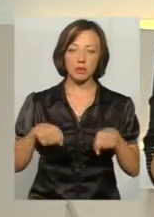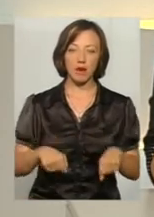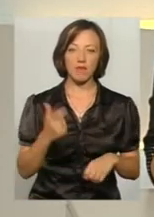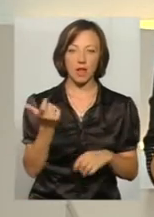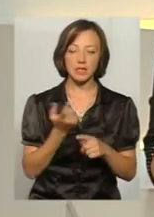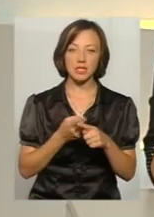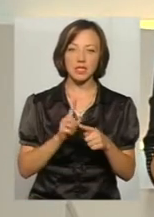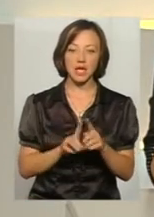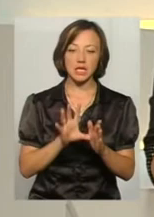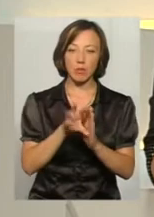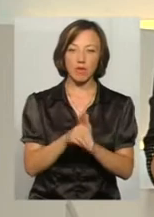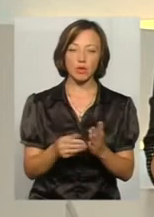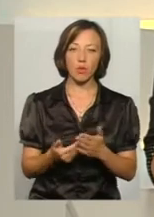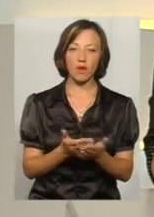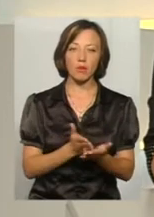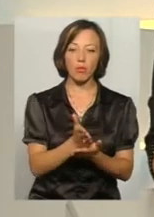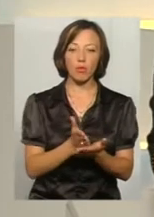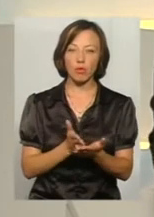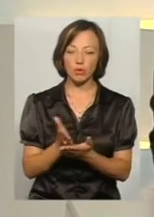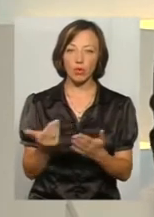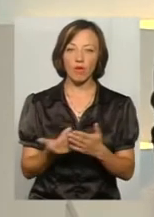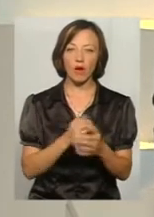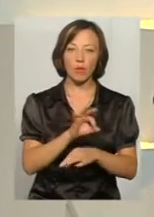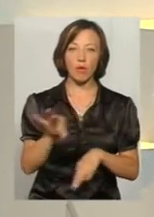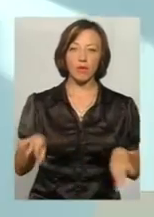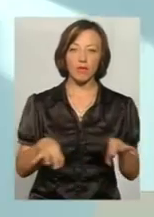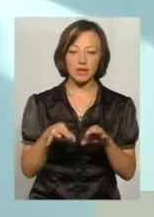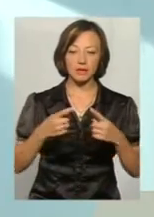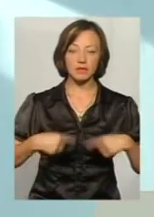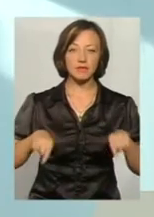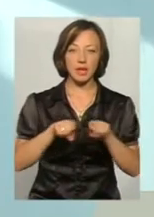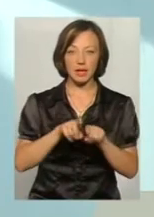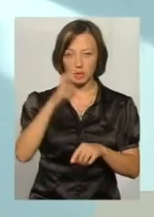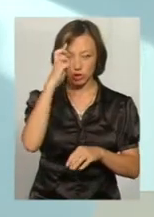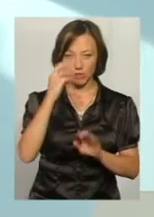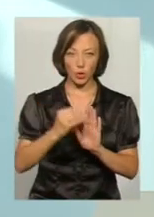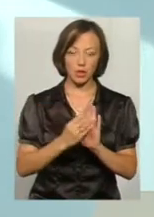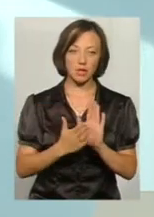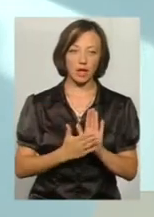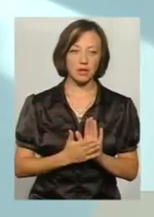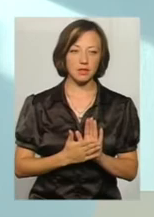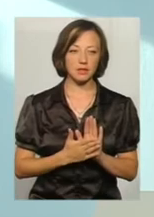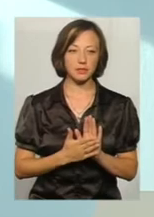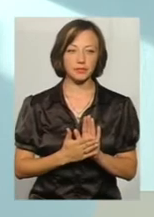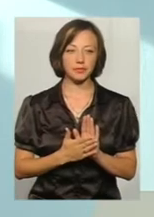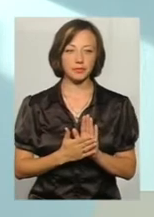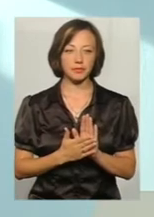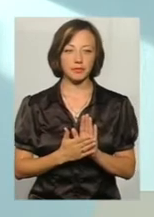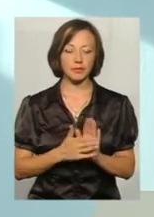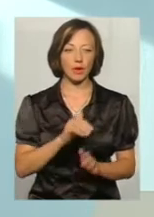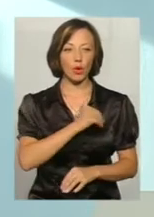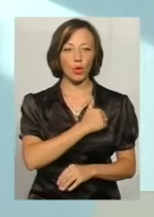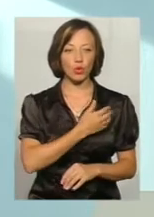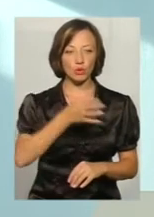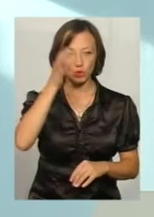Ось це запровадження нових сервісів, полотних проєктів у сфері державної реєстрації. Хочеться нагадати,